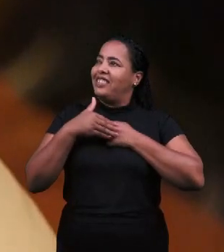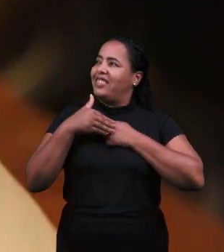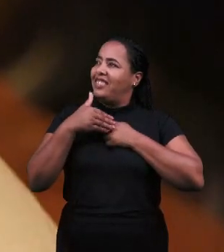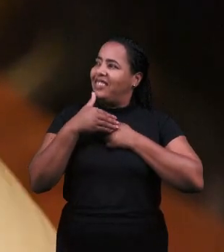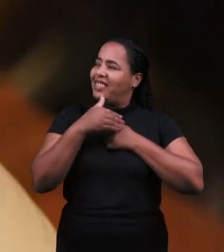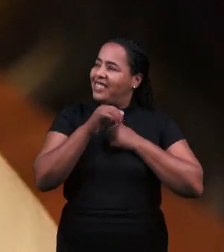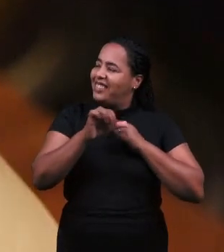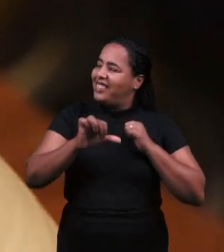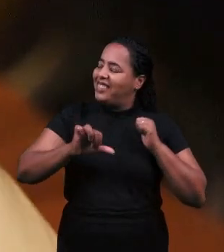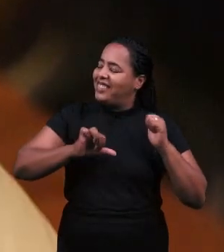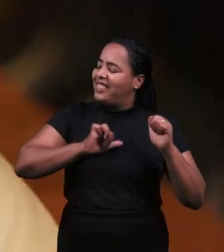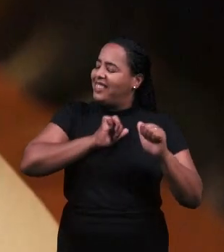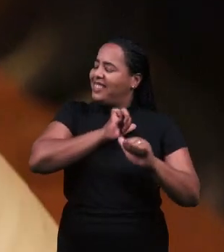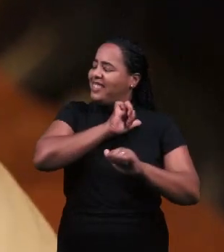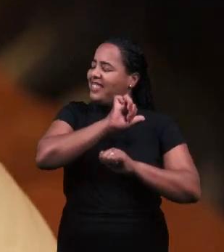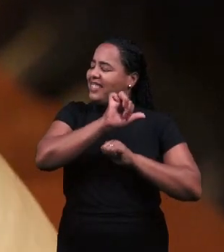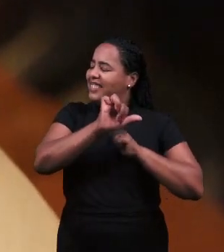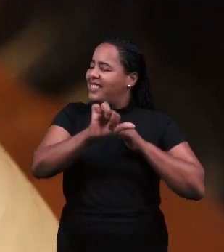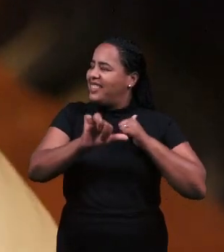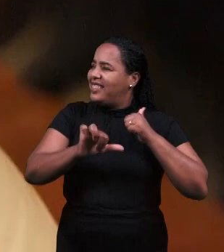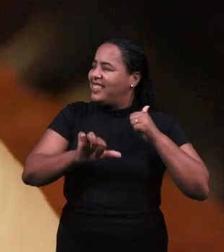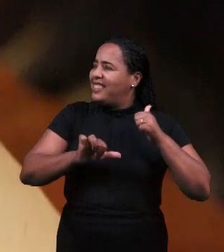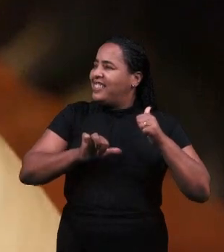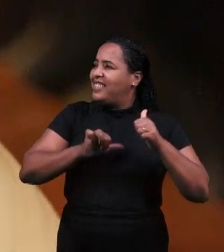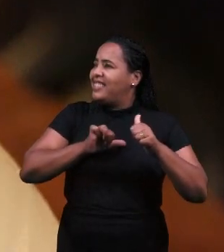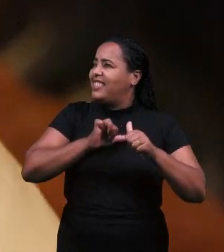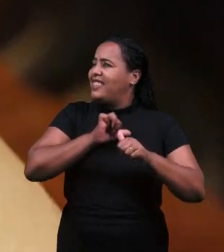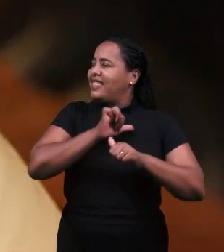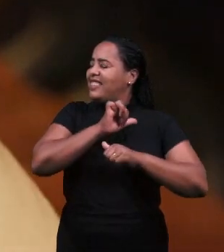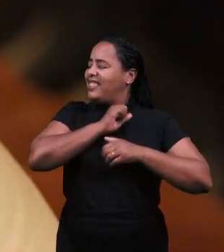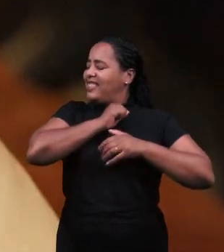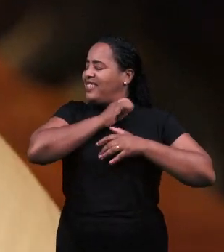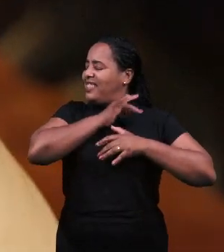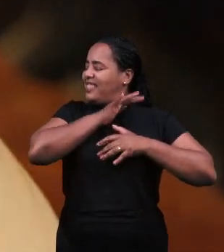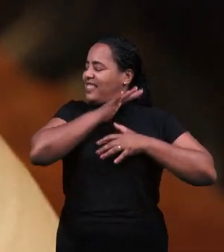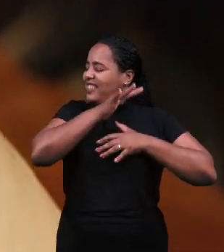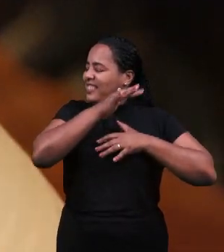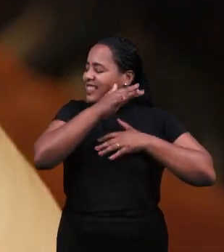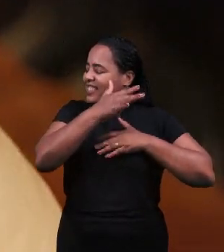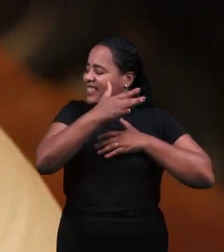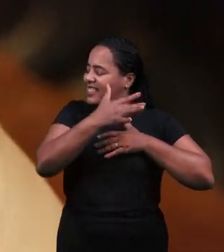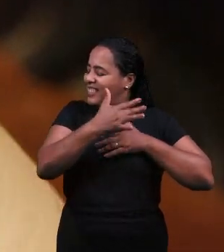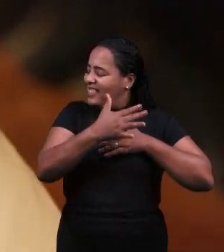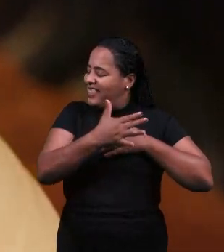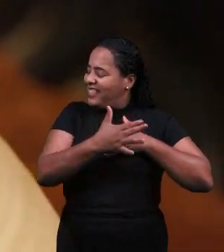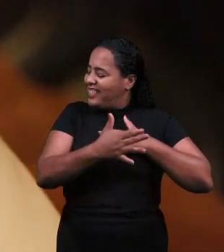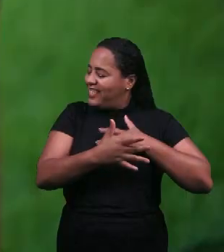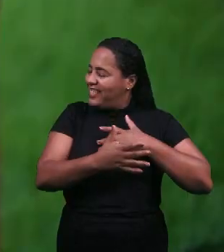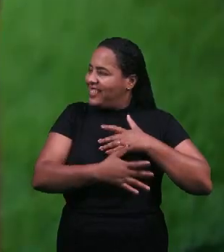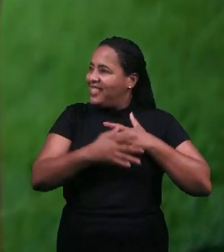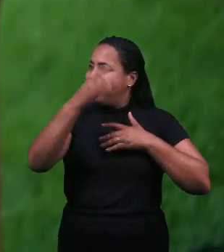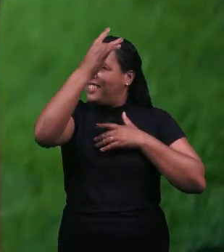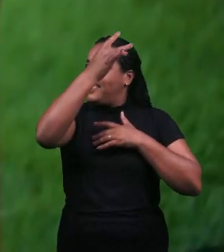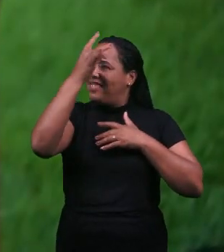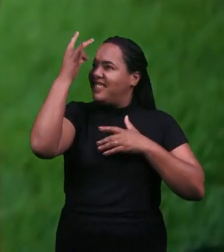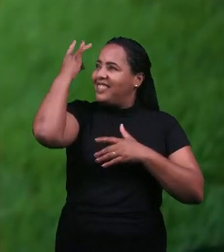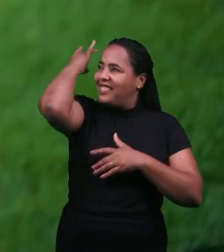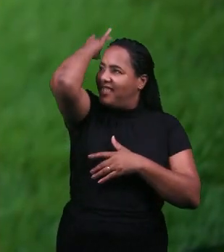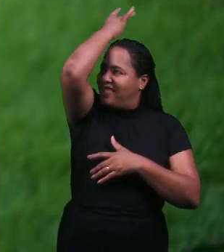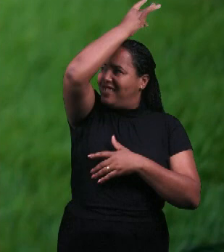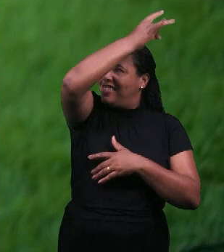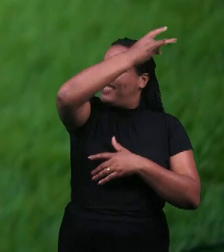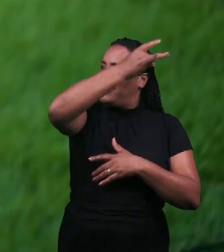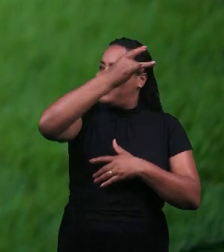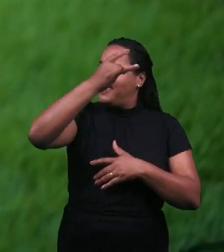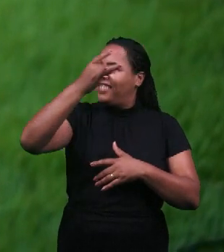Преображай Меня Наполняй Меня Дух Троединого Бога Сойди